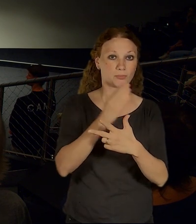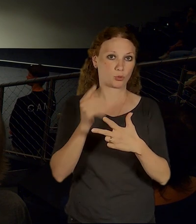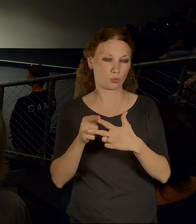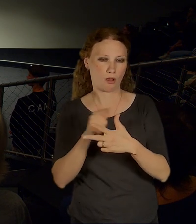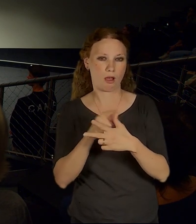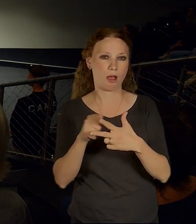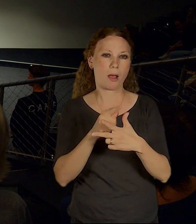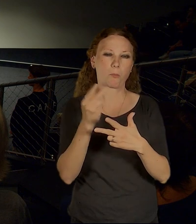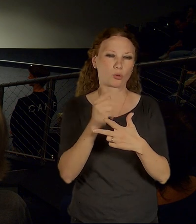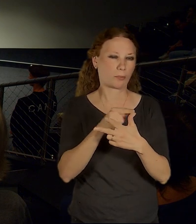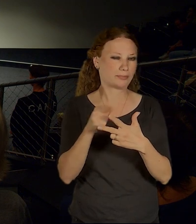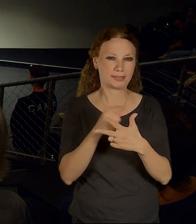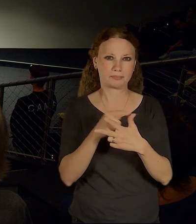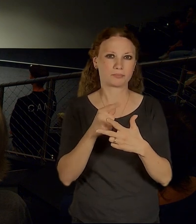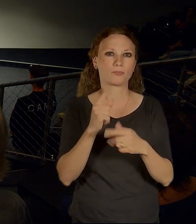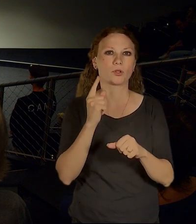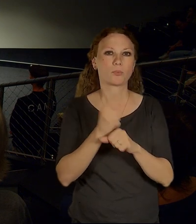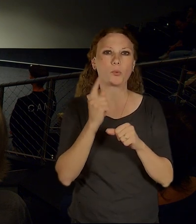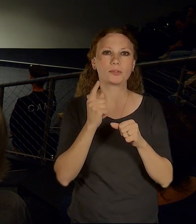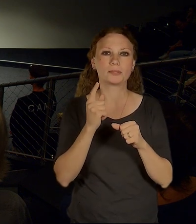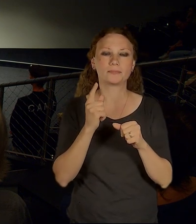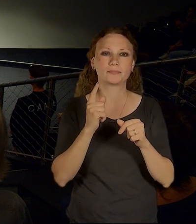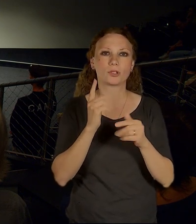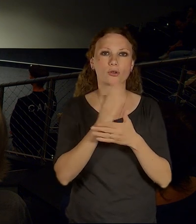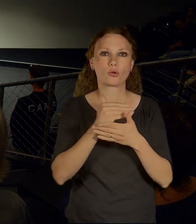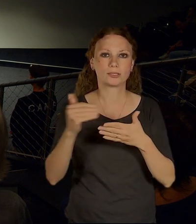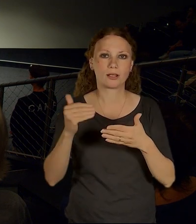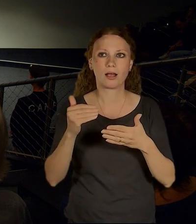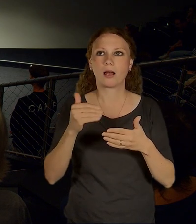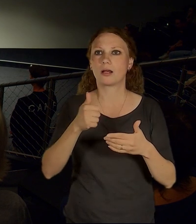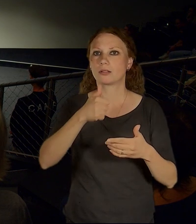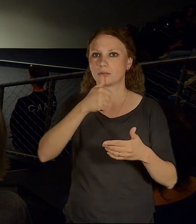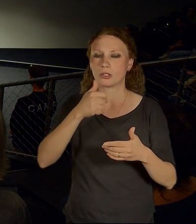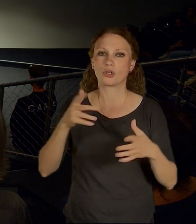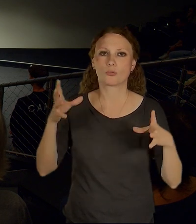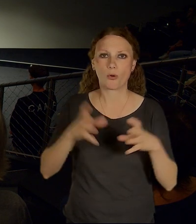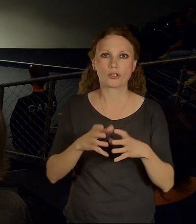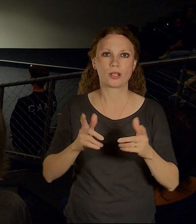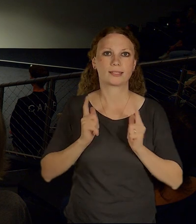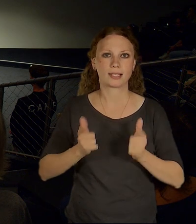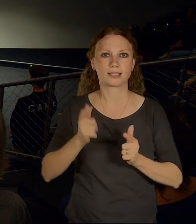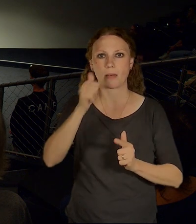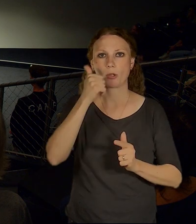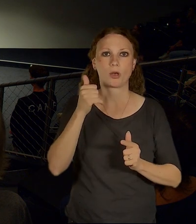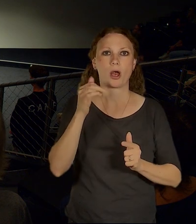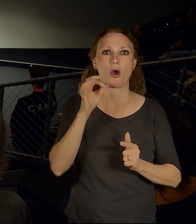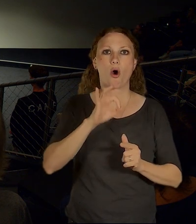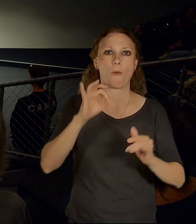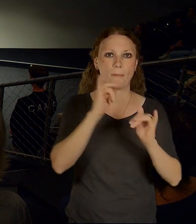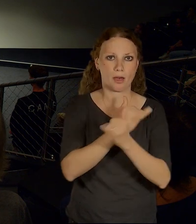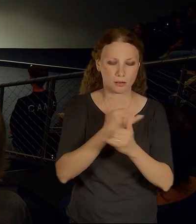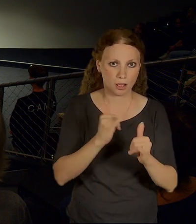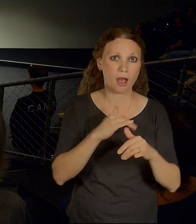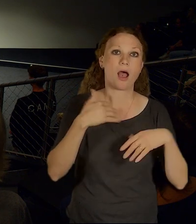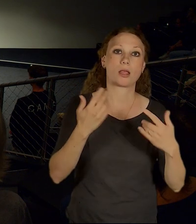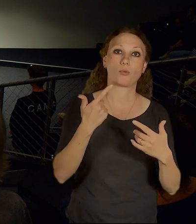společná stanice, která se bude jmenet opera, anebo jestli to bude rozdělené na stanici Václavské náměstí a